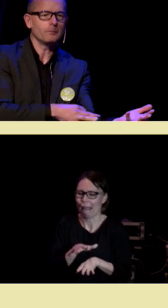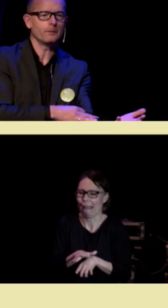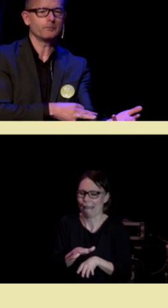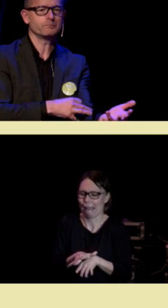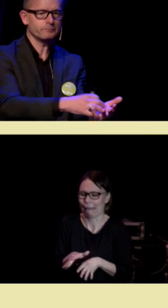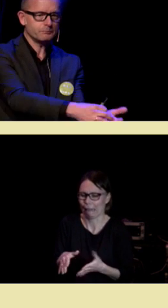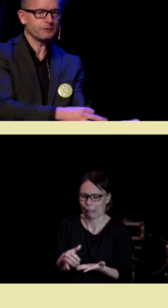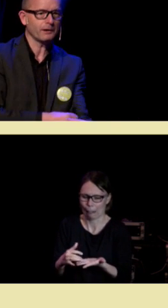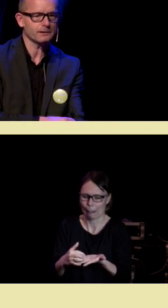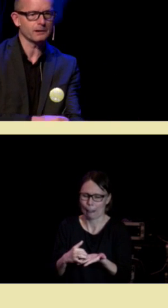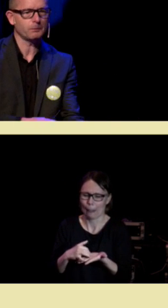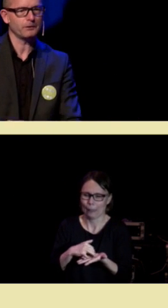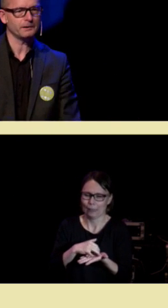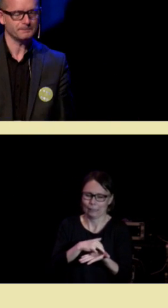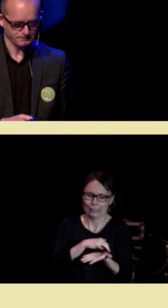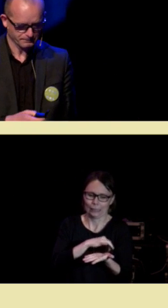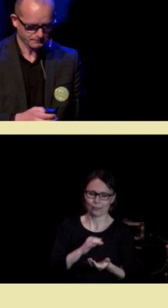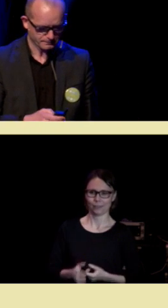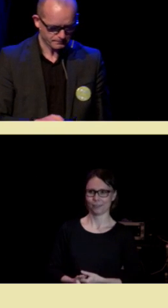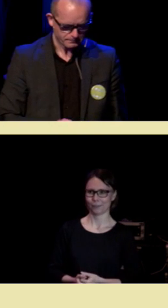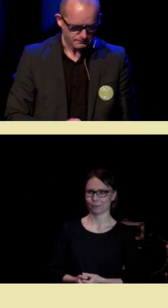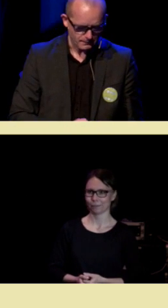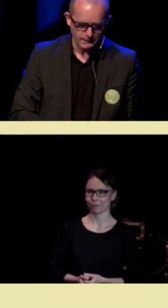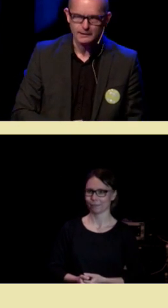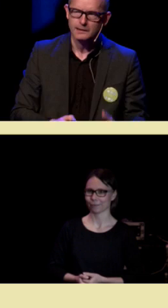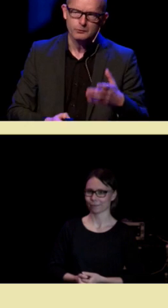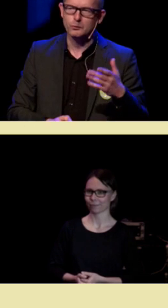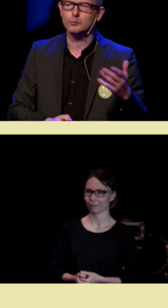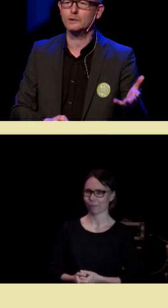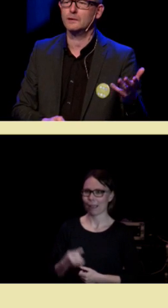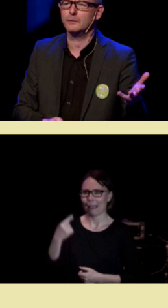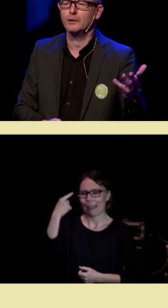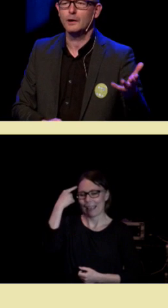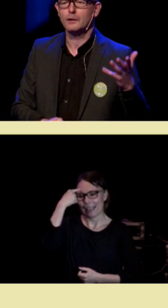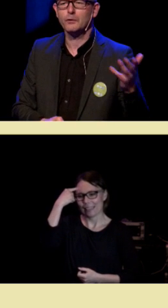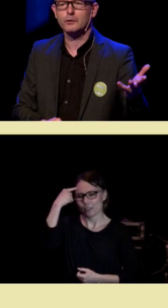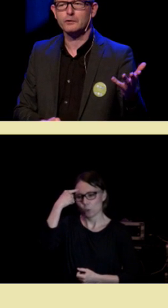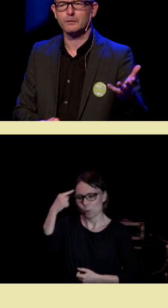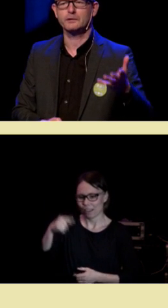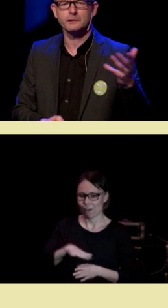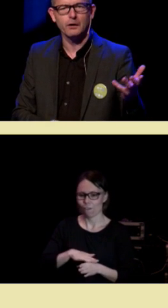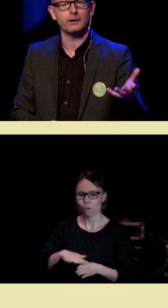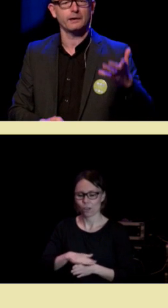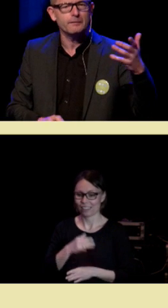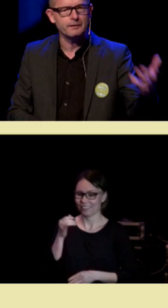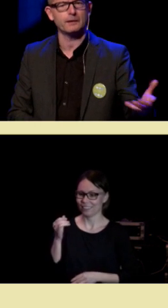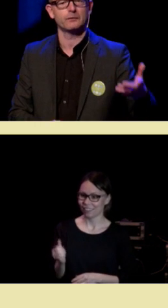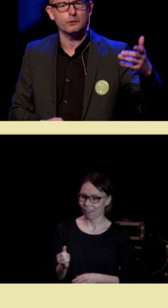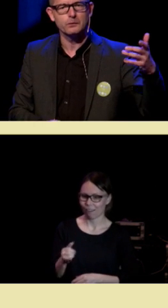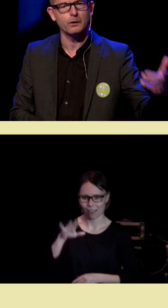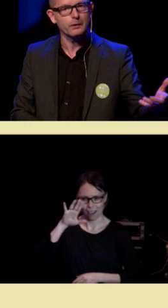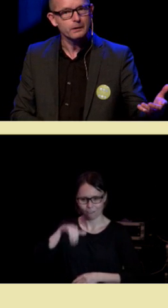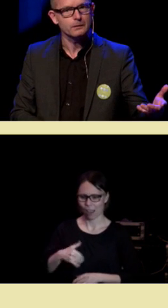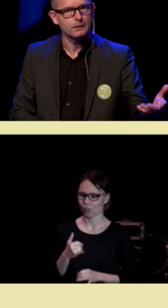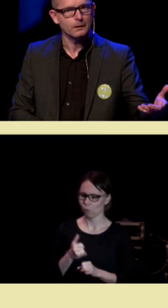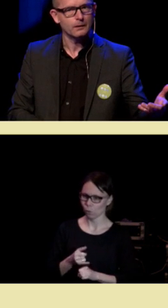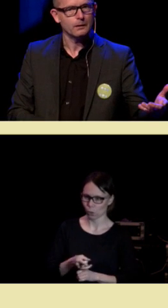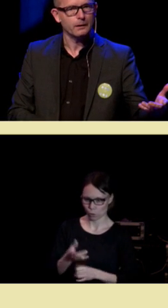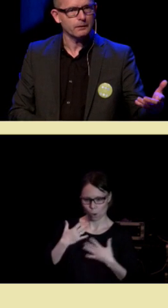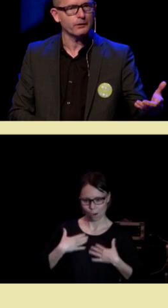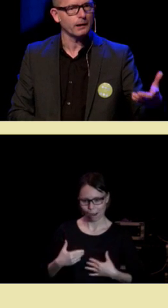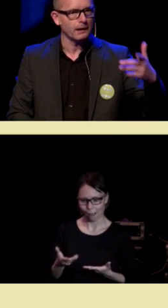som beveger seg oppover. Denne intuitive følelsen av at ja, jeg vet hvordan du har det.